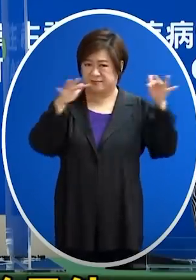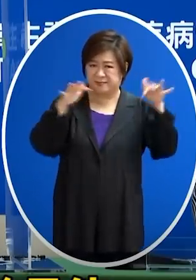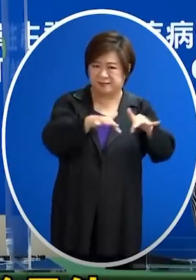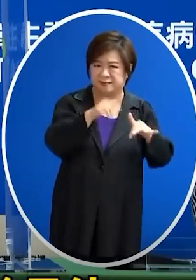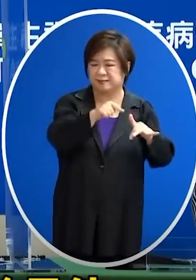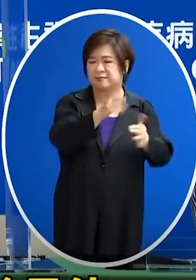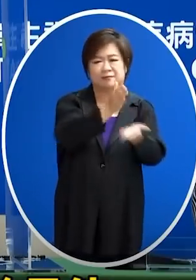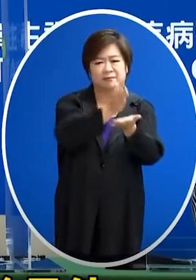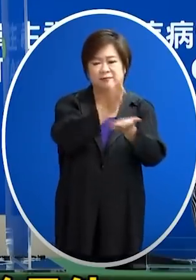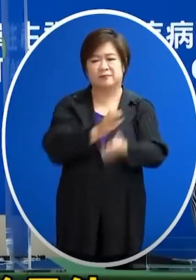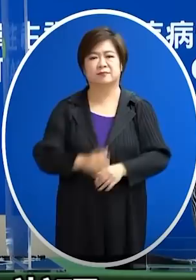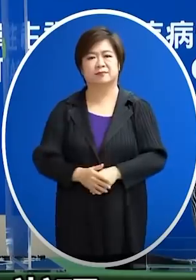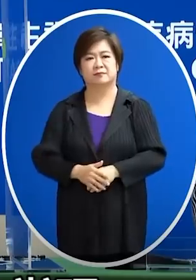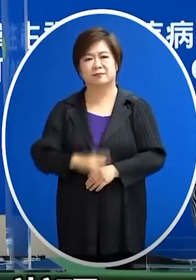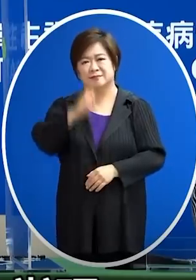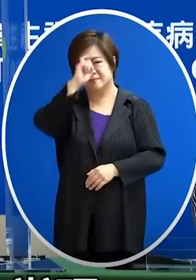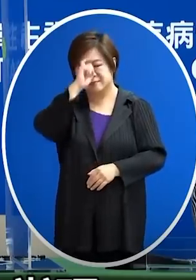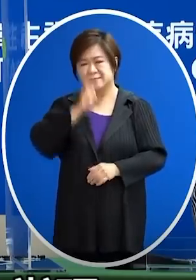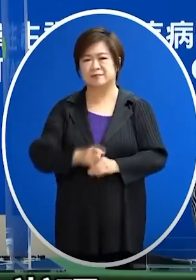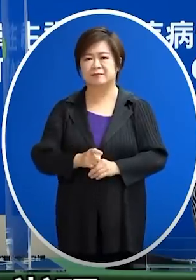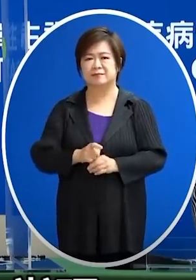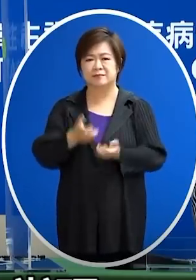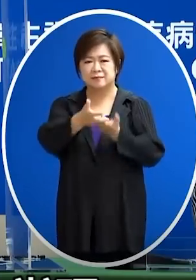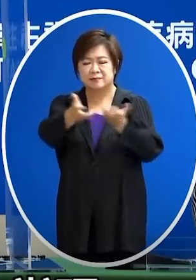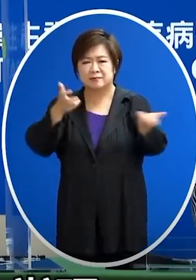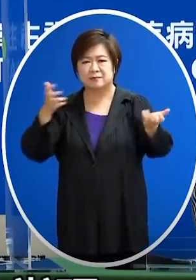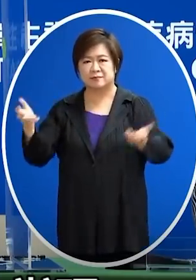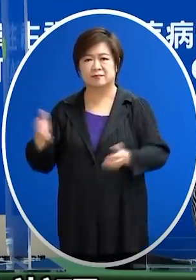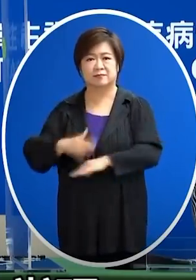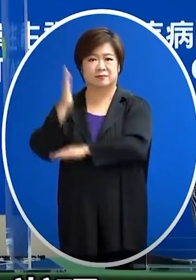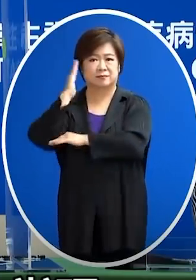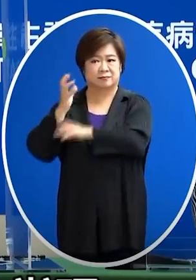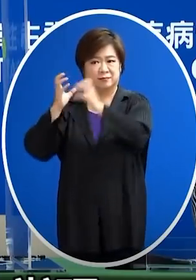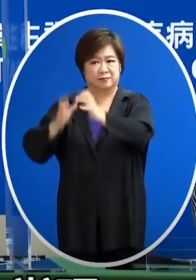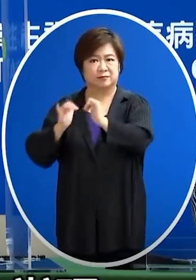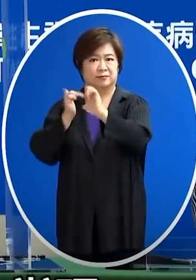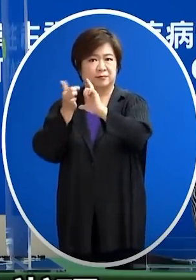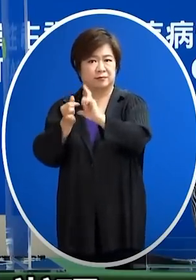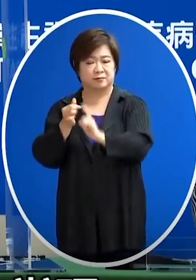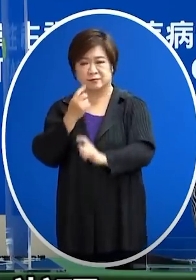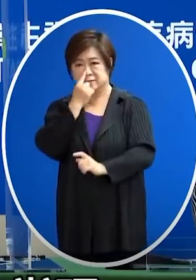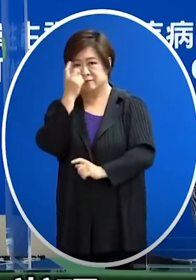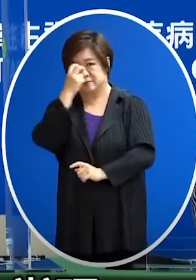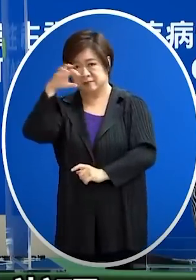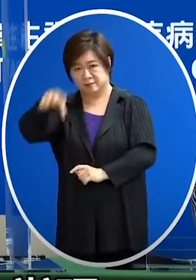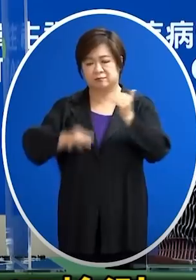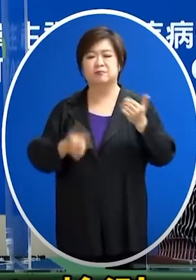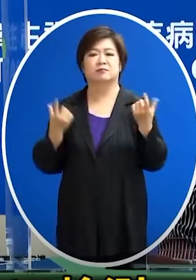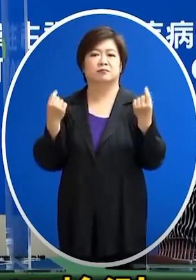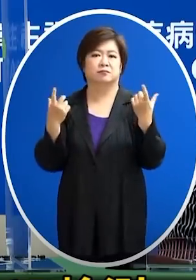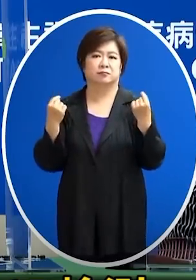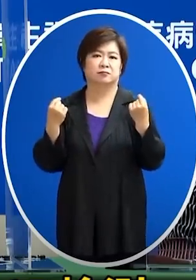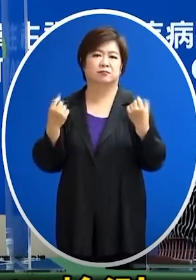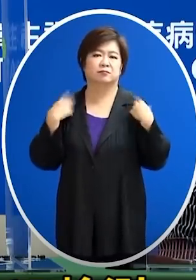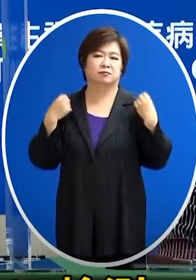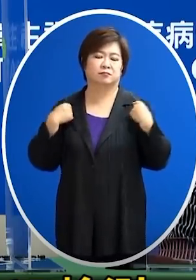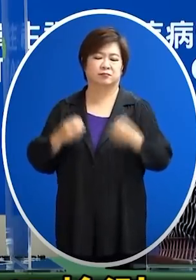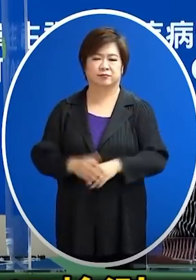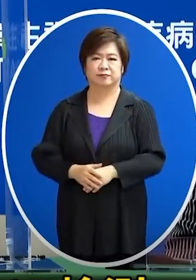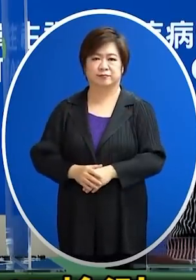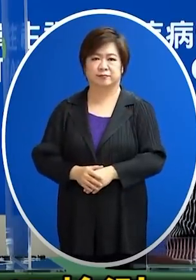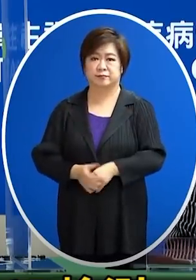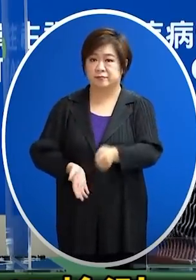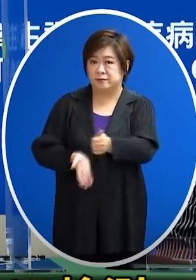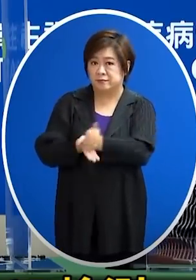室去 盡量到各地方政府加設的社區篩檢站來做篩檢那我們也鼓勵